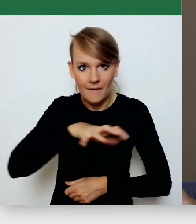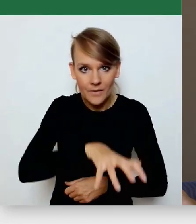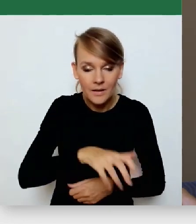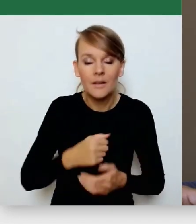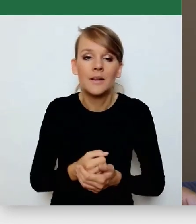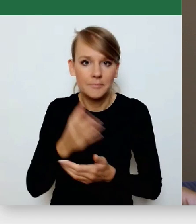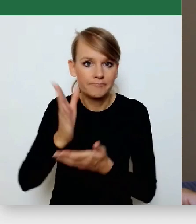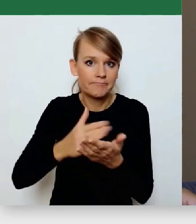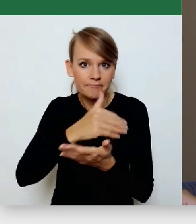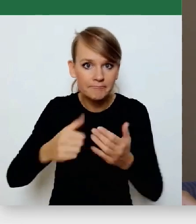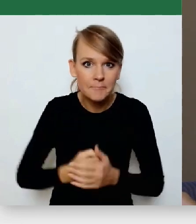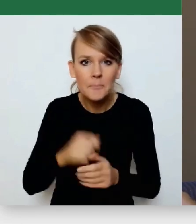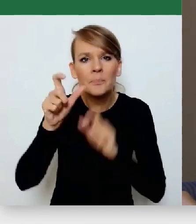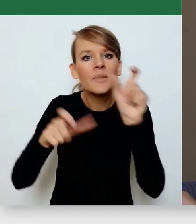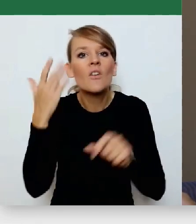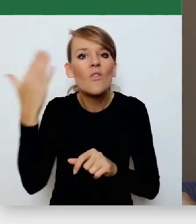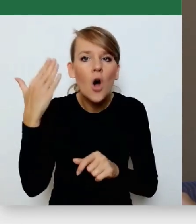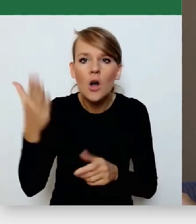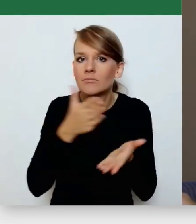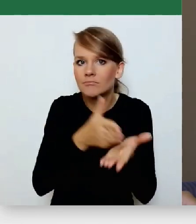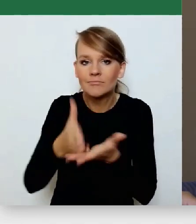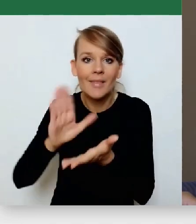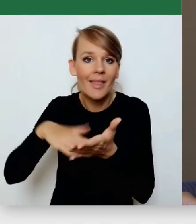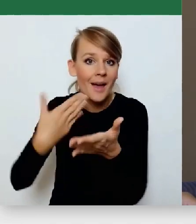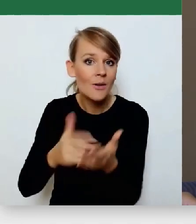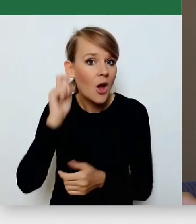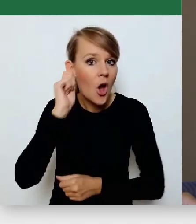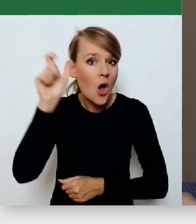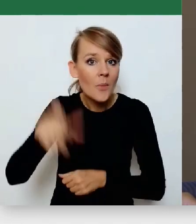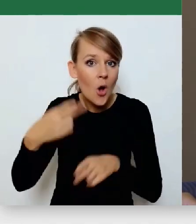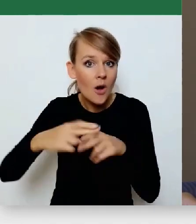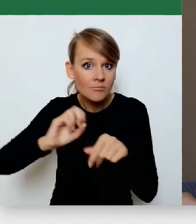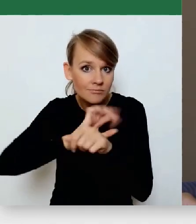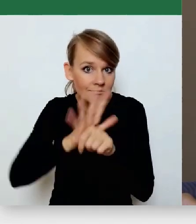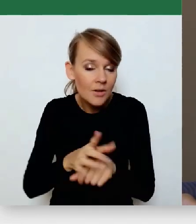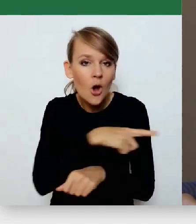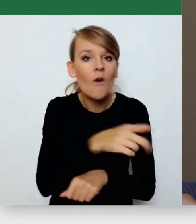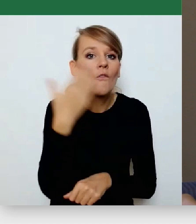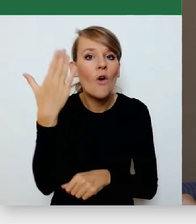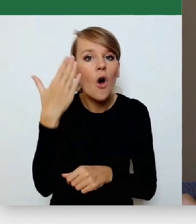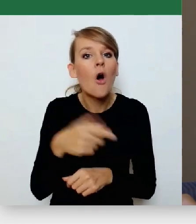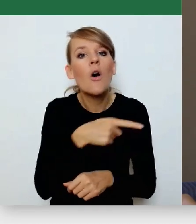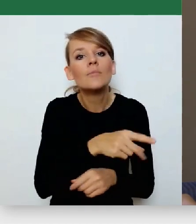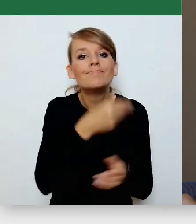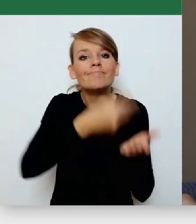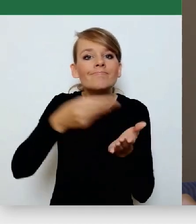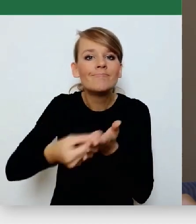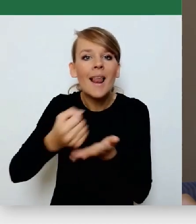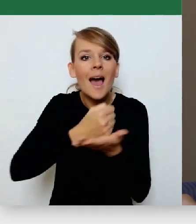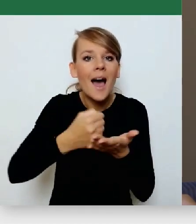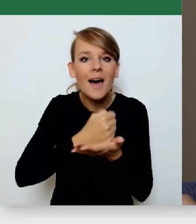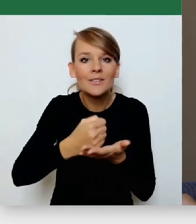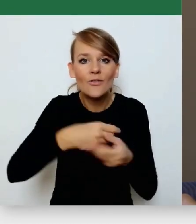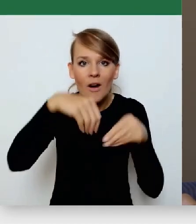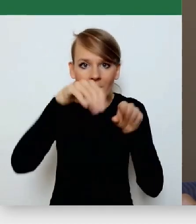chorej pani na COVID-19 dostarczały leki z apteki czy żywność. Uruchomiliśmy